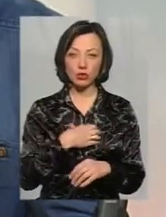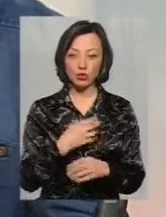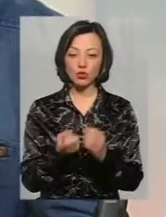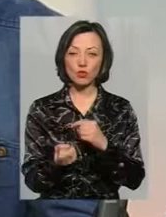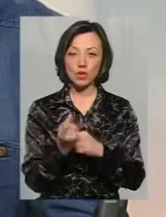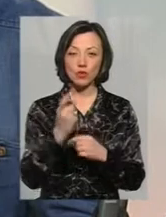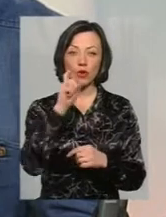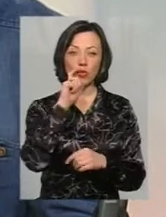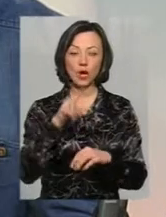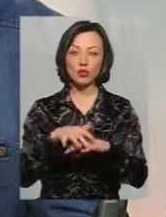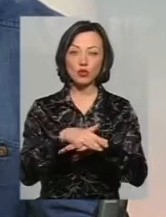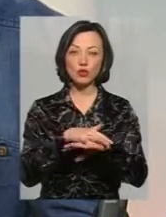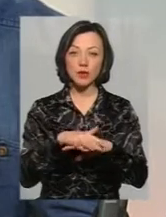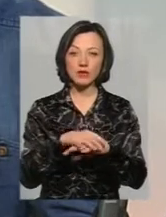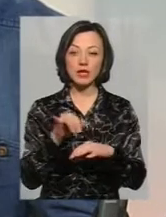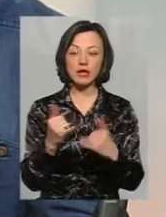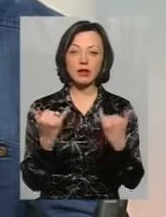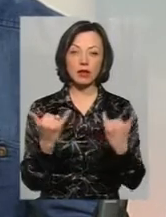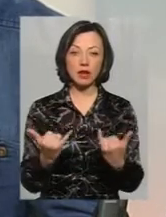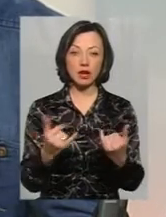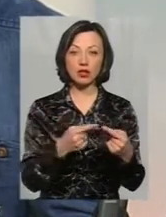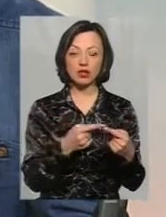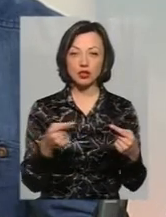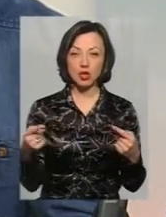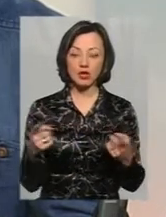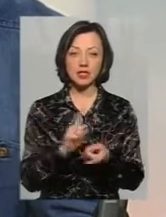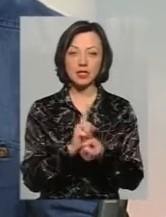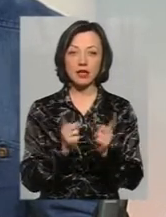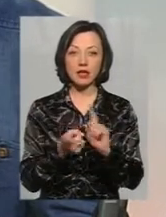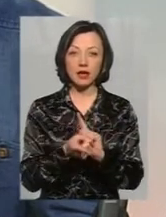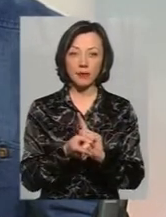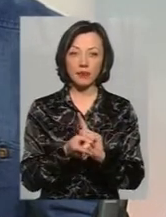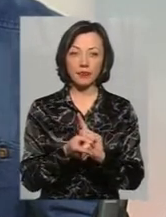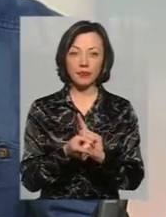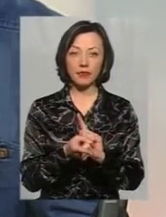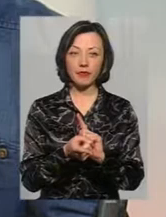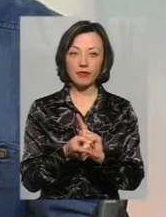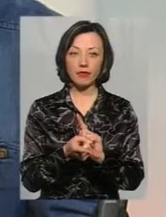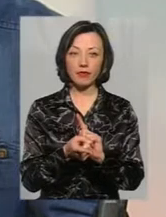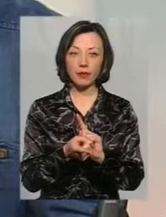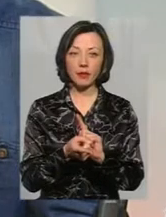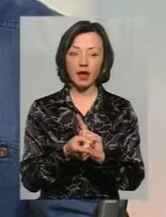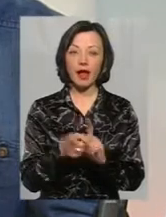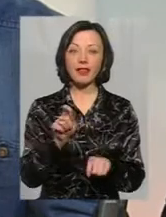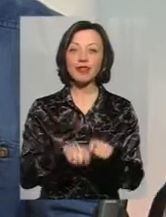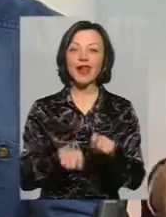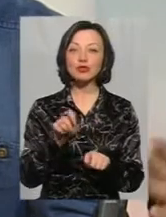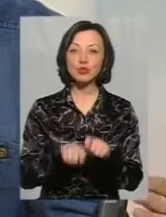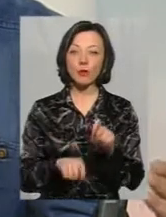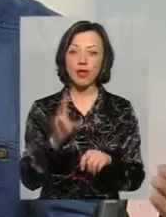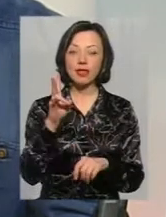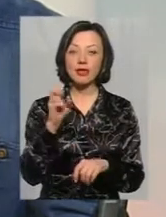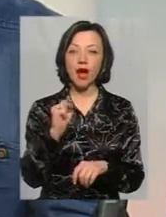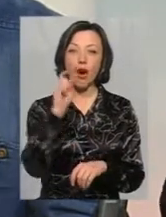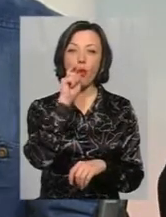українському суспільстві і на даний час він стає тестом на українськість. Тому що так